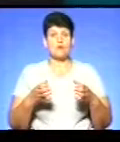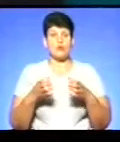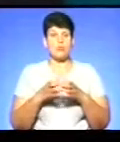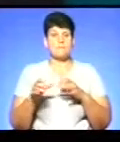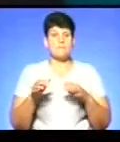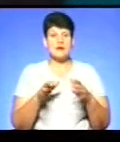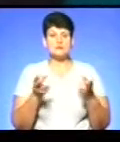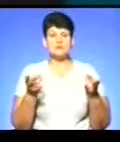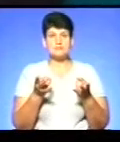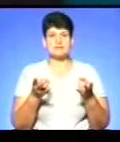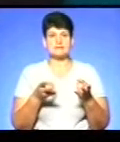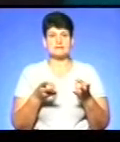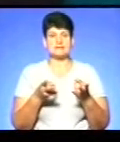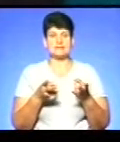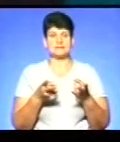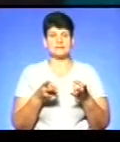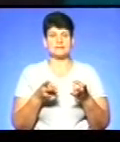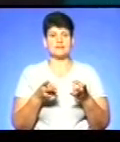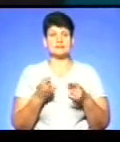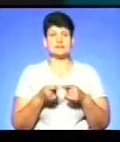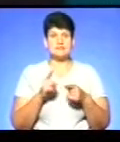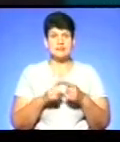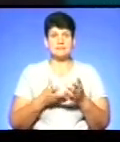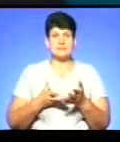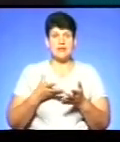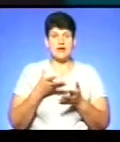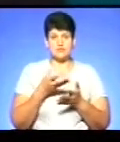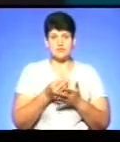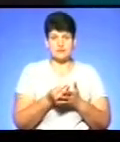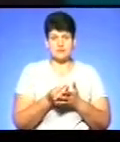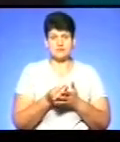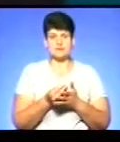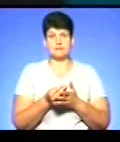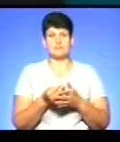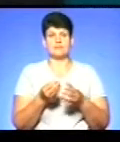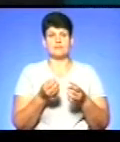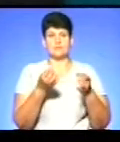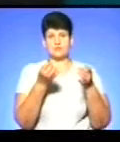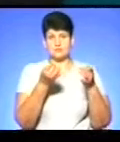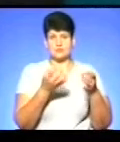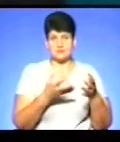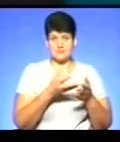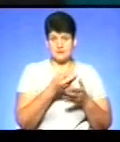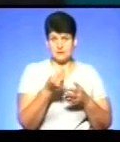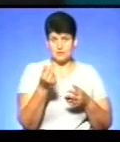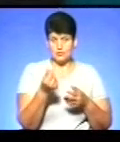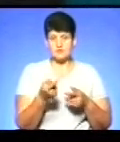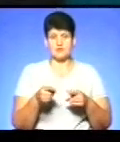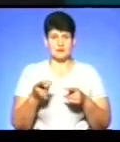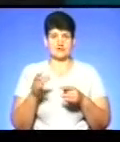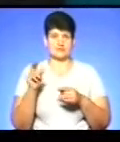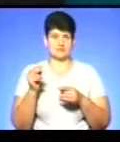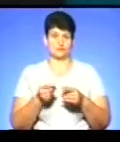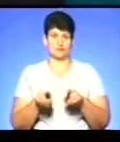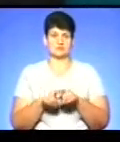що доводиться за трансляцію сигналу сплачувати і за поширення в аналоговому стандарті, і у цифровому стандарті.